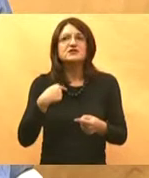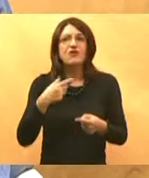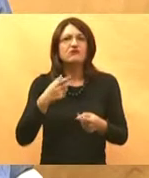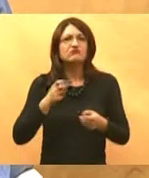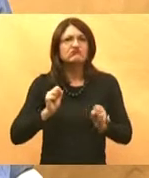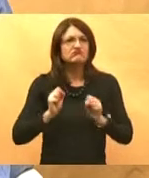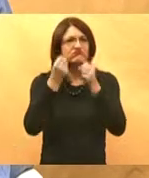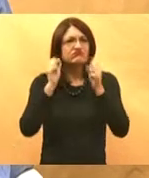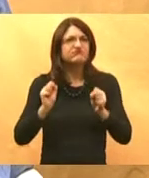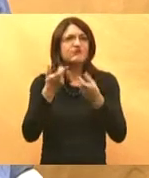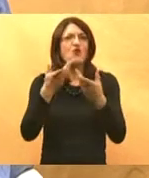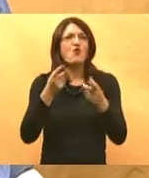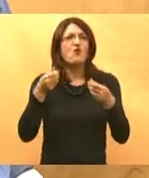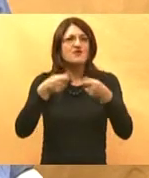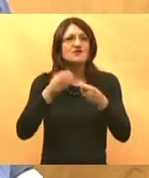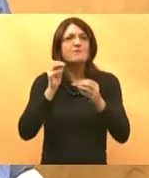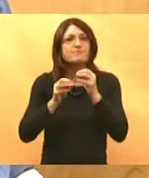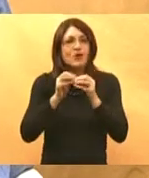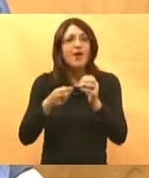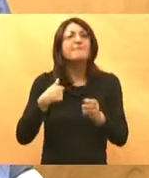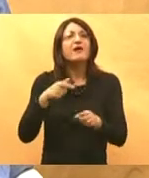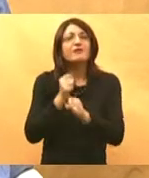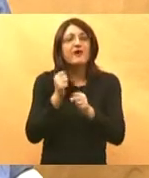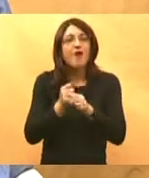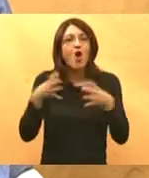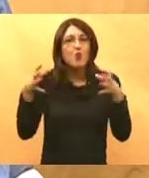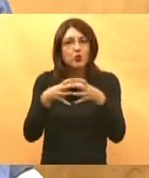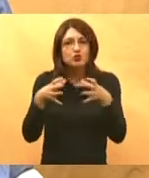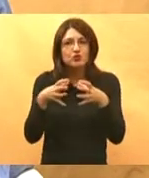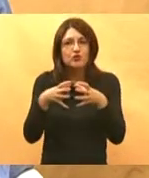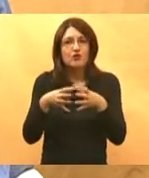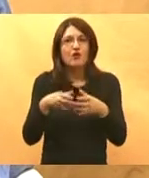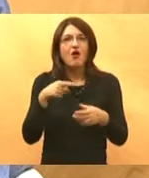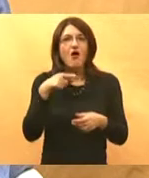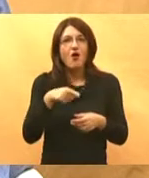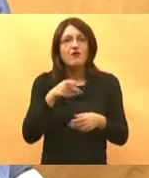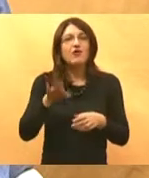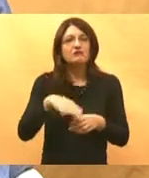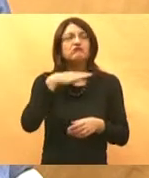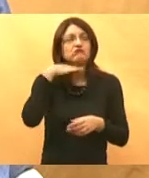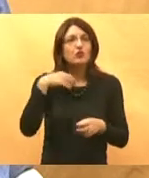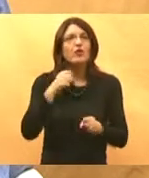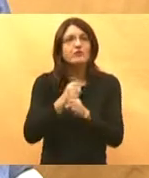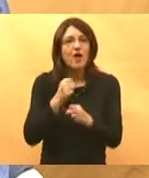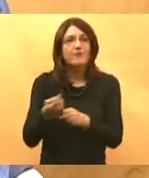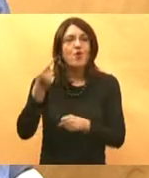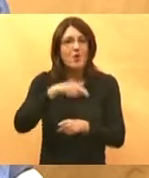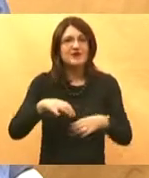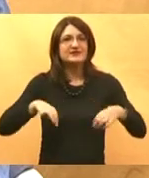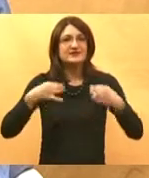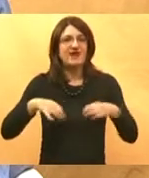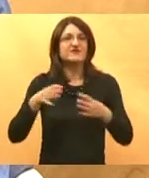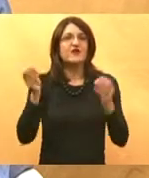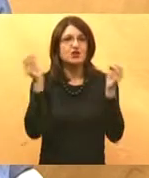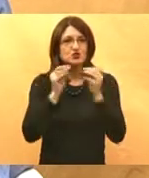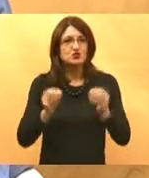probleme koje imamo i organizirali smo se u drugu. Koja je od onda, moram priznati, jako puno napravila toga u zdravstvenom sustavu. Ako ništa